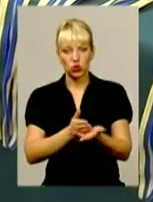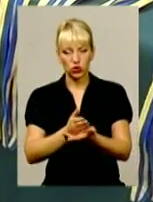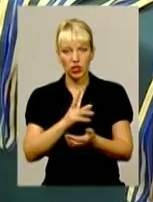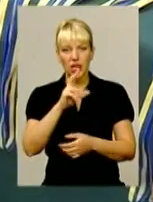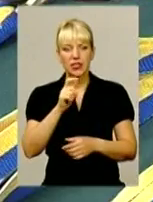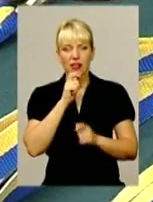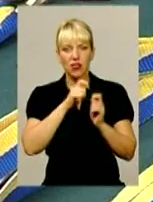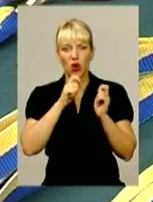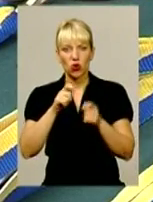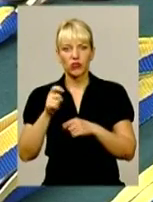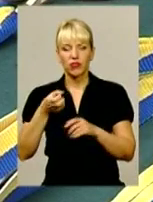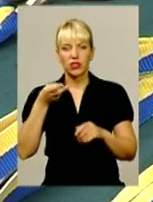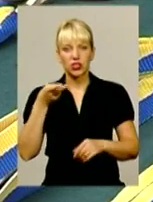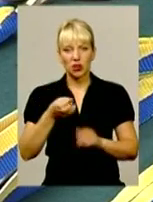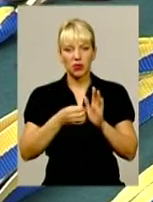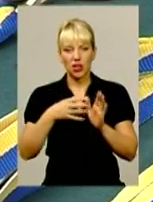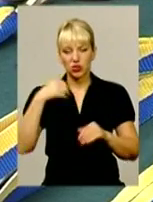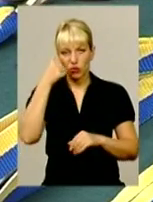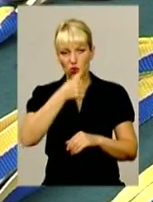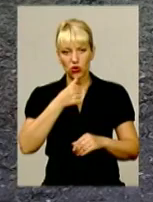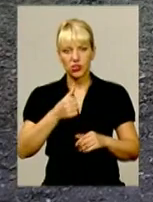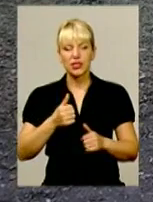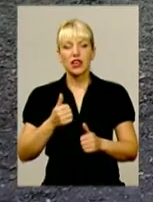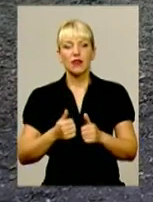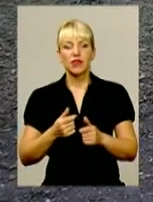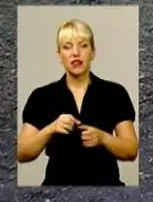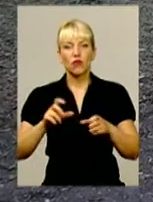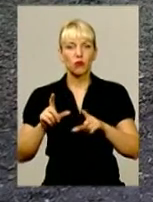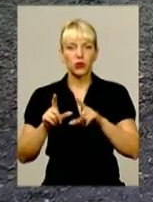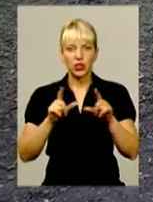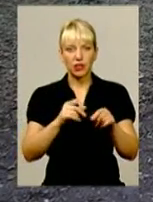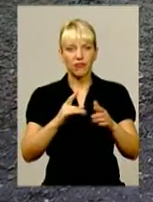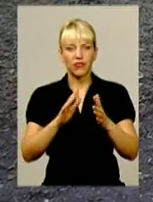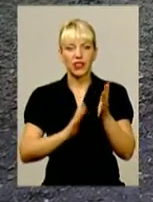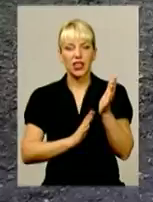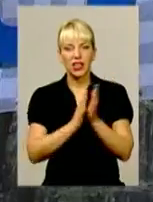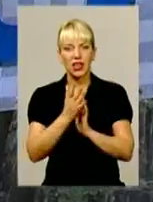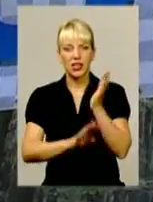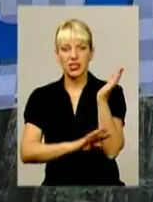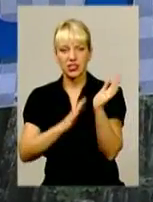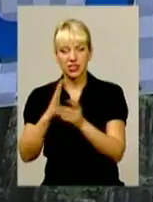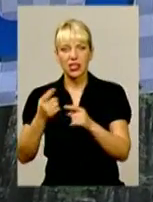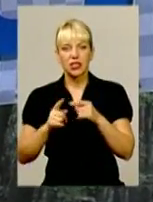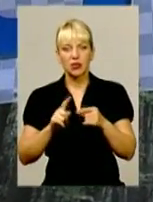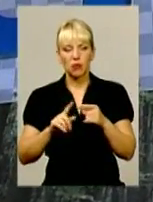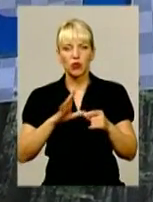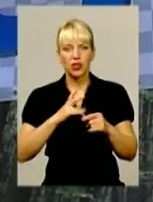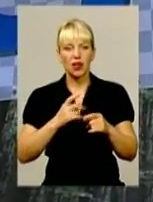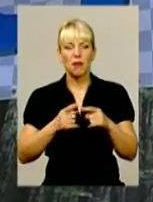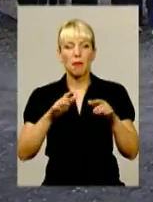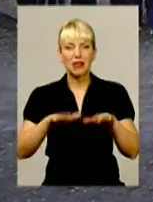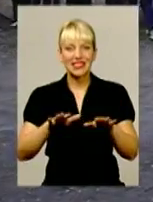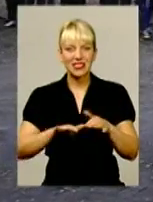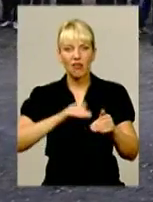чемпіонату 2015 року учасники рушили змагатися в лісовий масив. Легкоатлетичний крос мав відбуватися на пересічній місцевості.